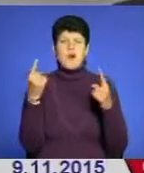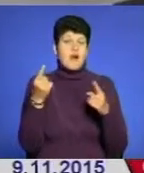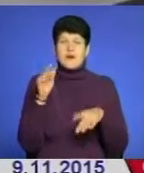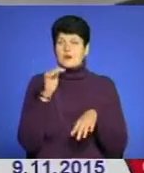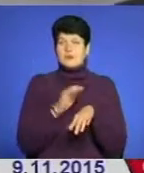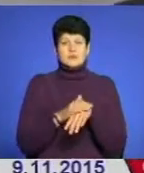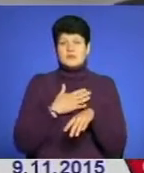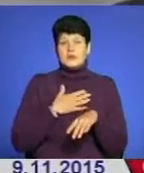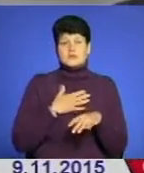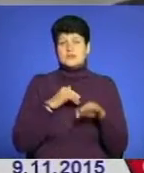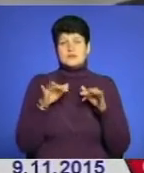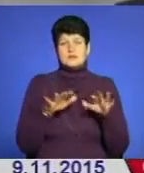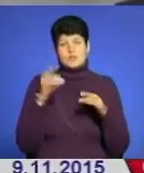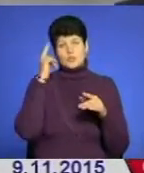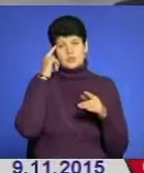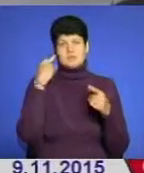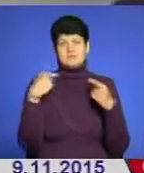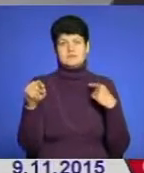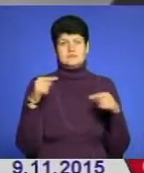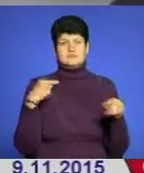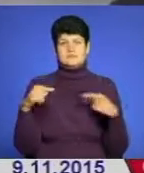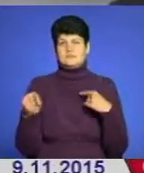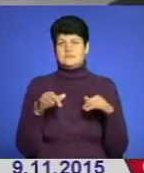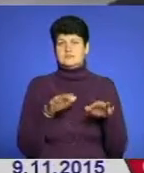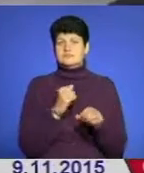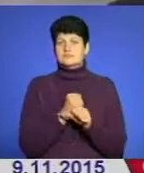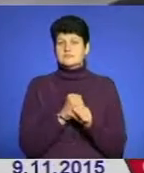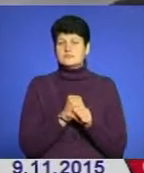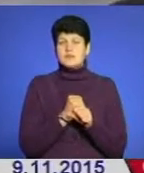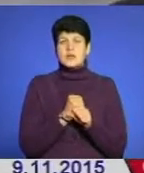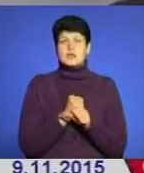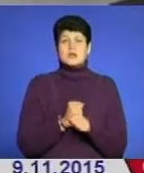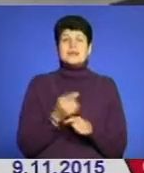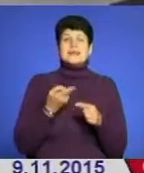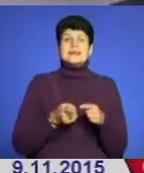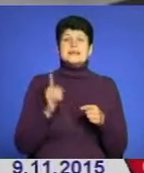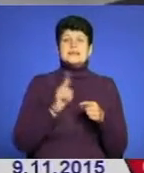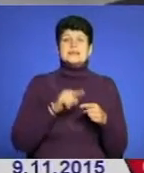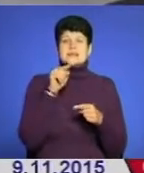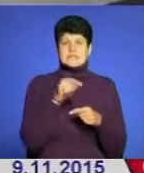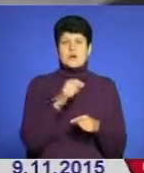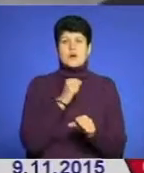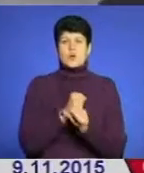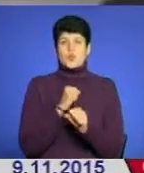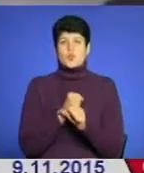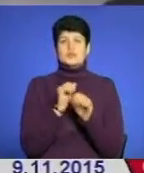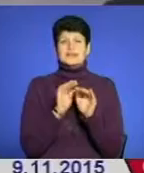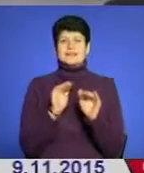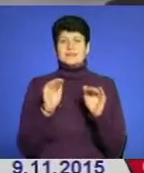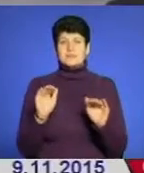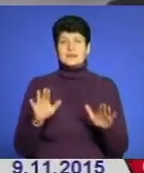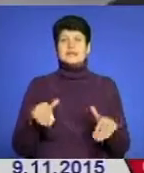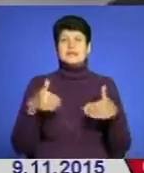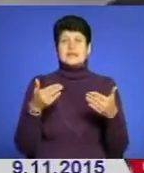думки розходяться з діями. І саме оця робота з дітьми дає